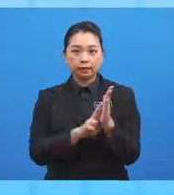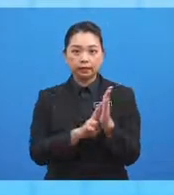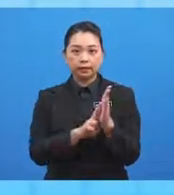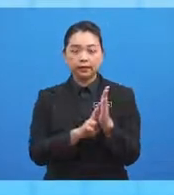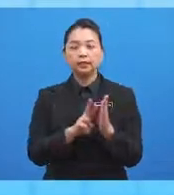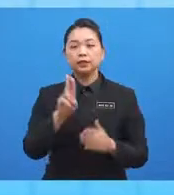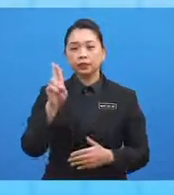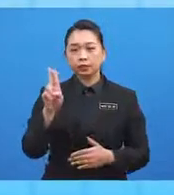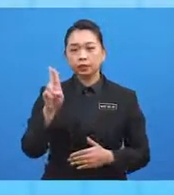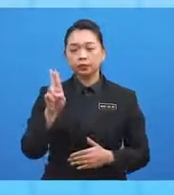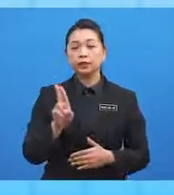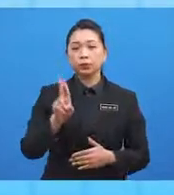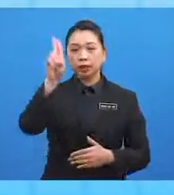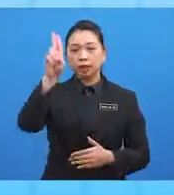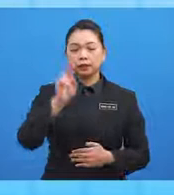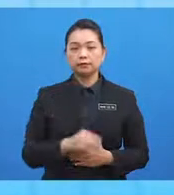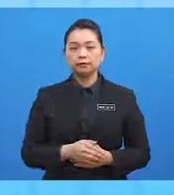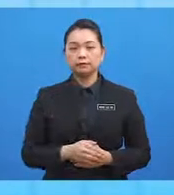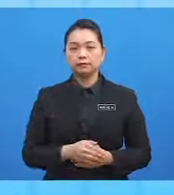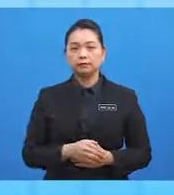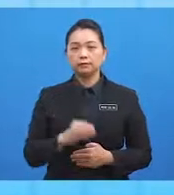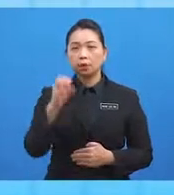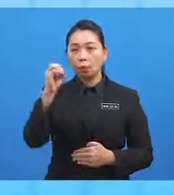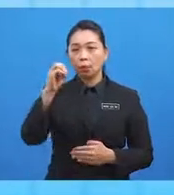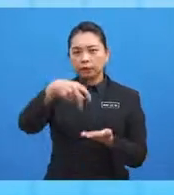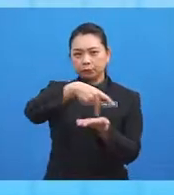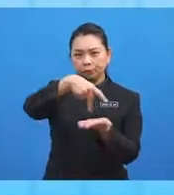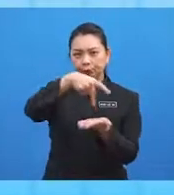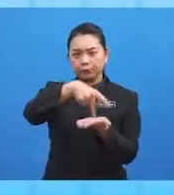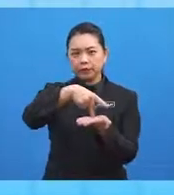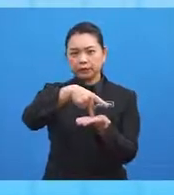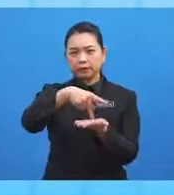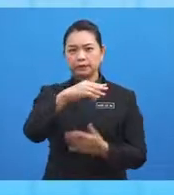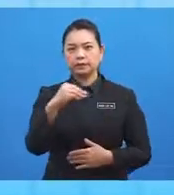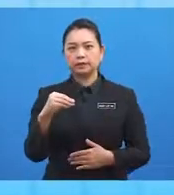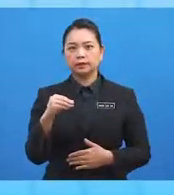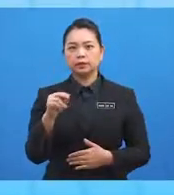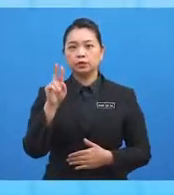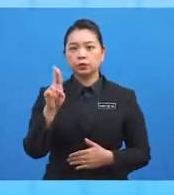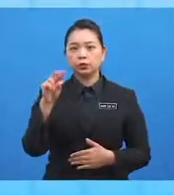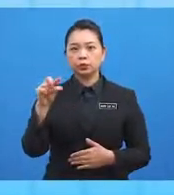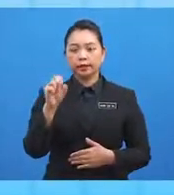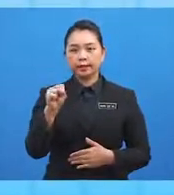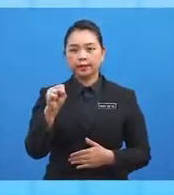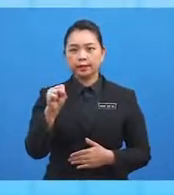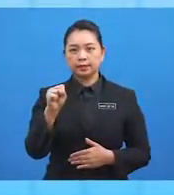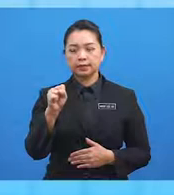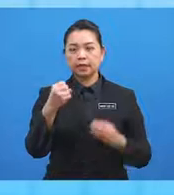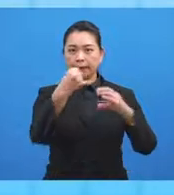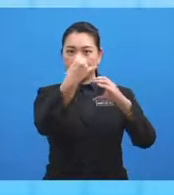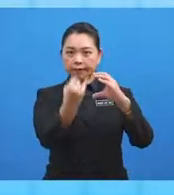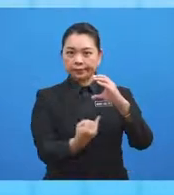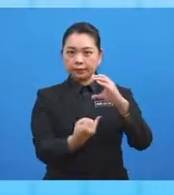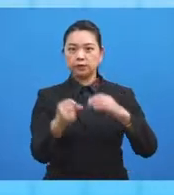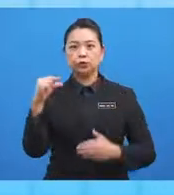ialah kutub utara, O ialah pusat bumi dan UGS ialah meridian